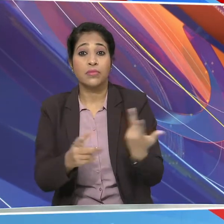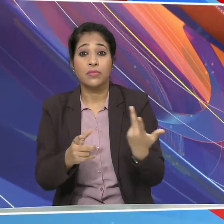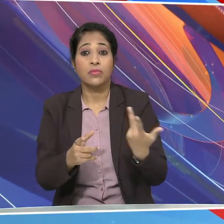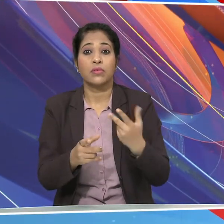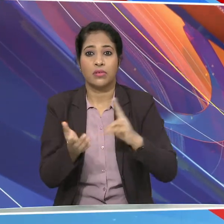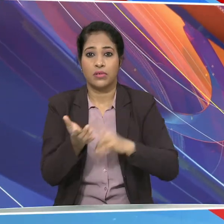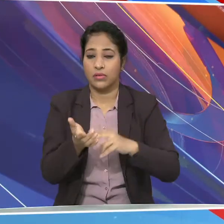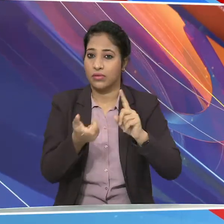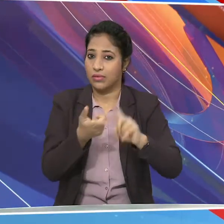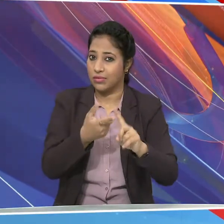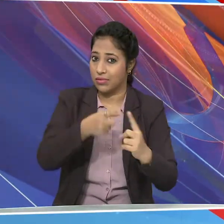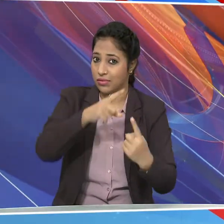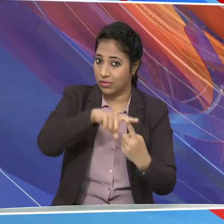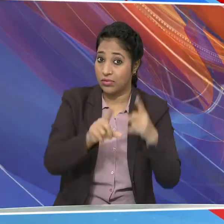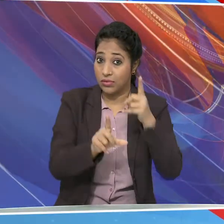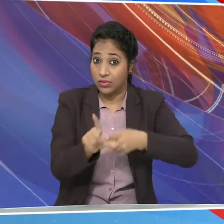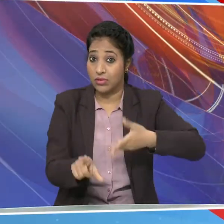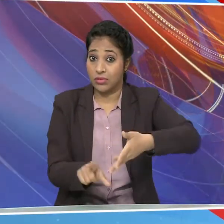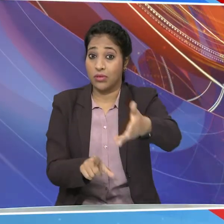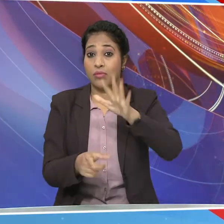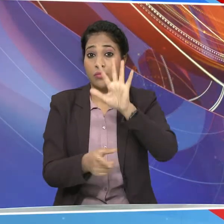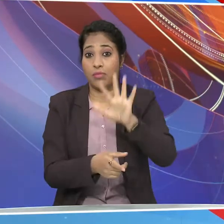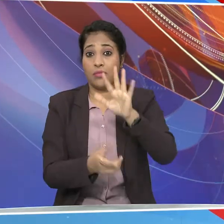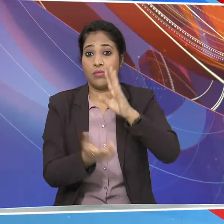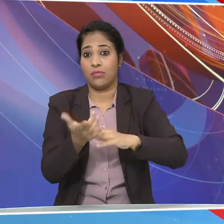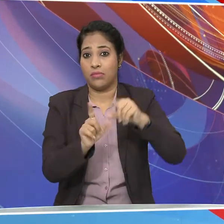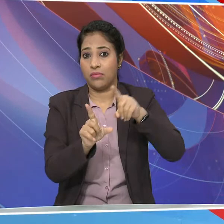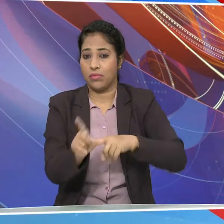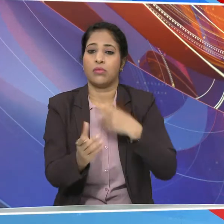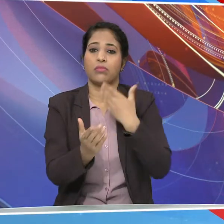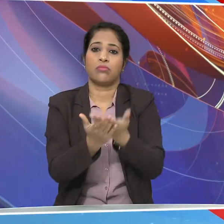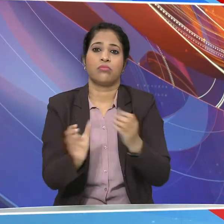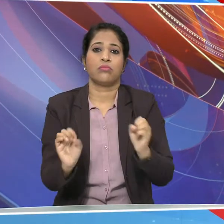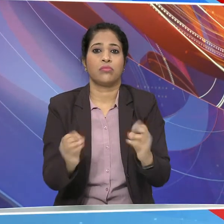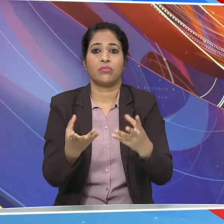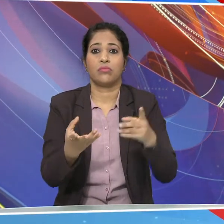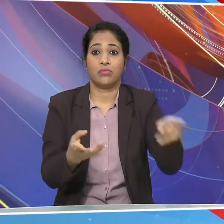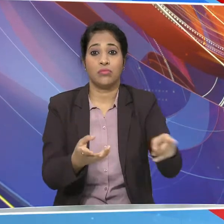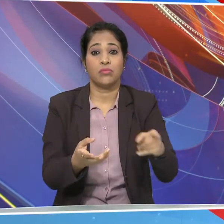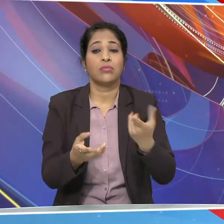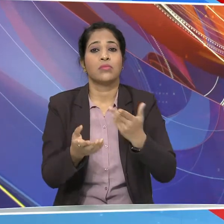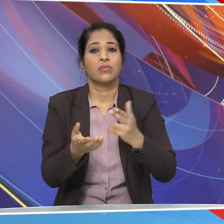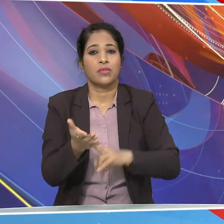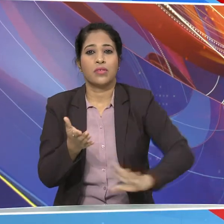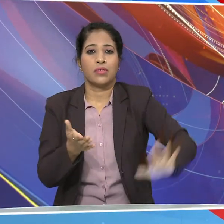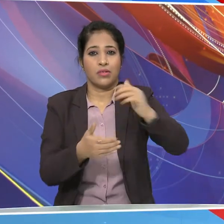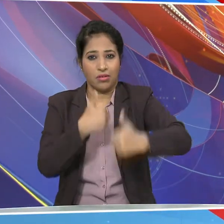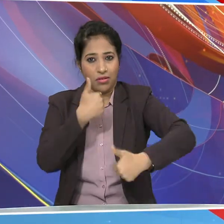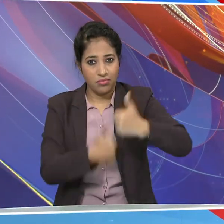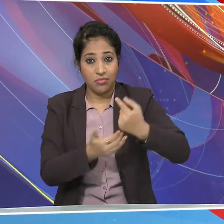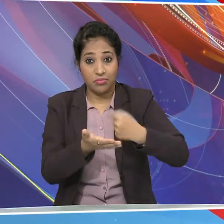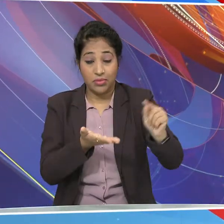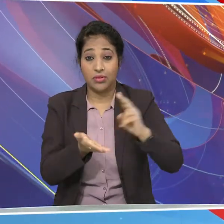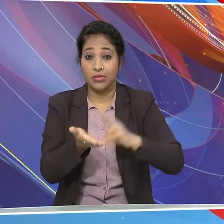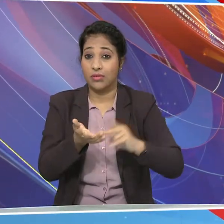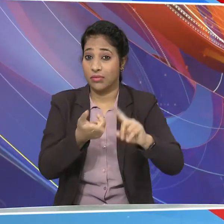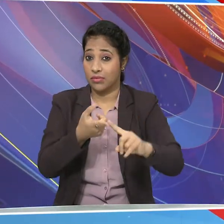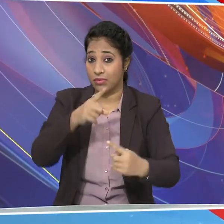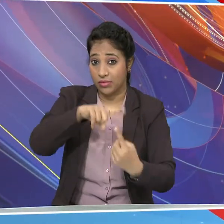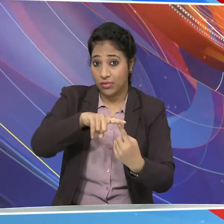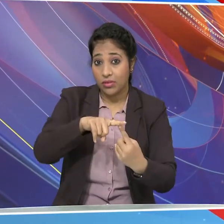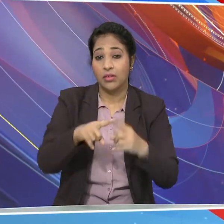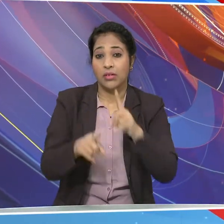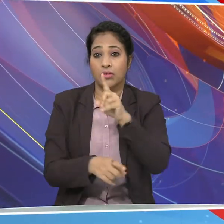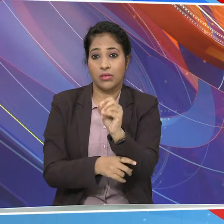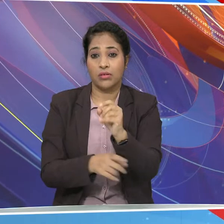नीट अगले वर्ष 5 मई को आयोजित की जाएगी राश्री ये पात्रता परिक्षा नेट का पहला सत्रत 10